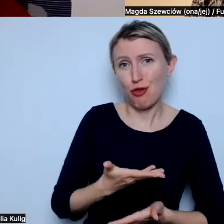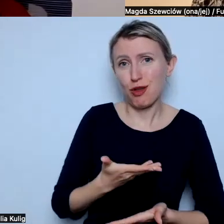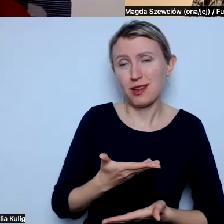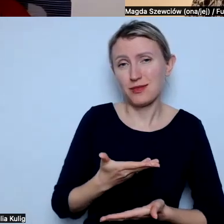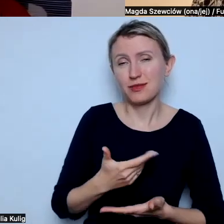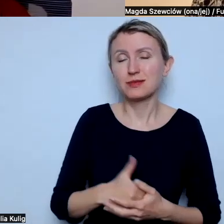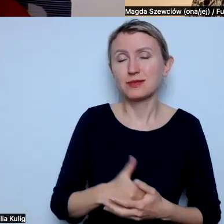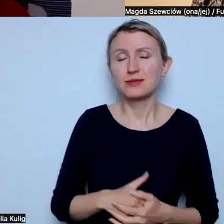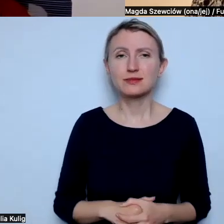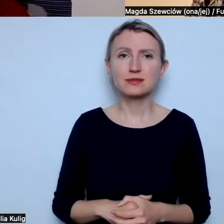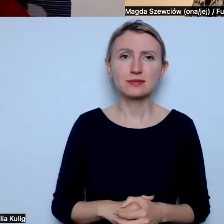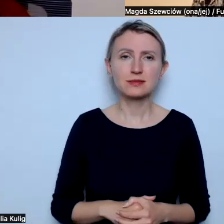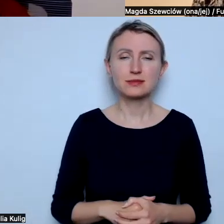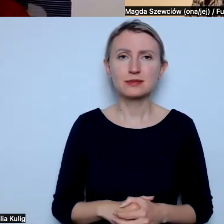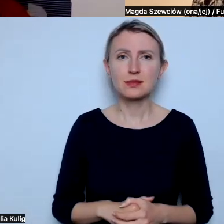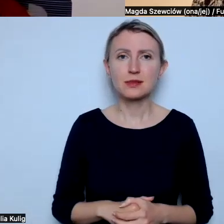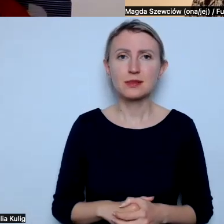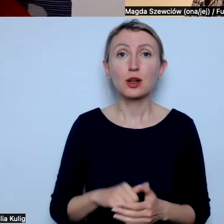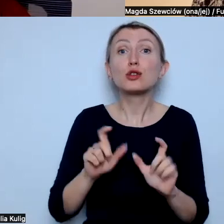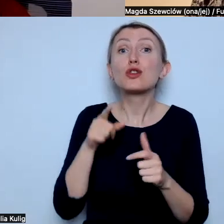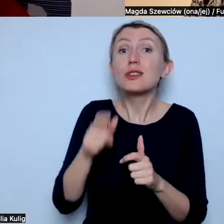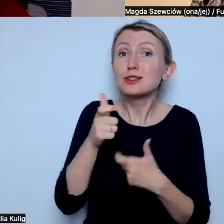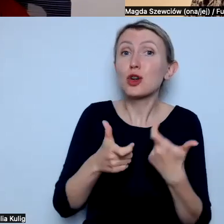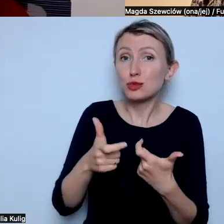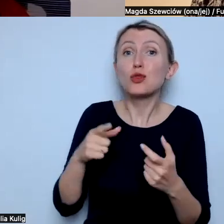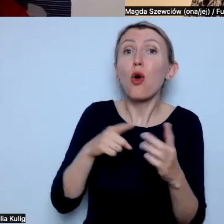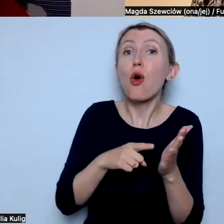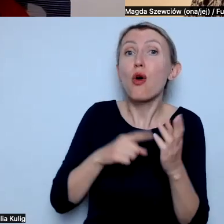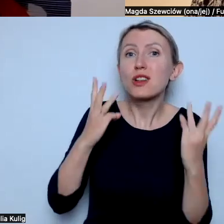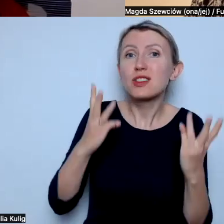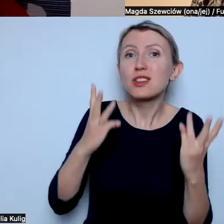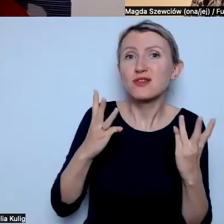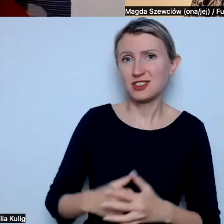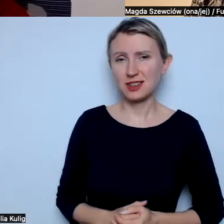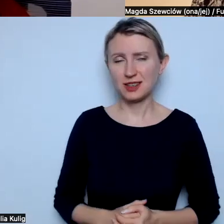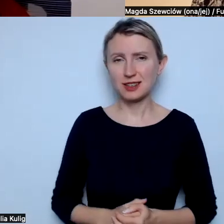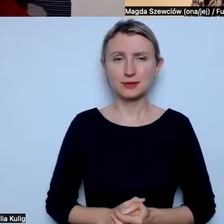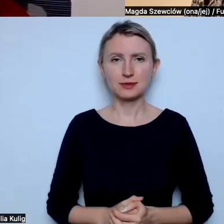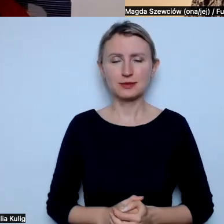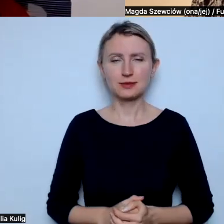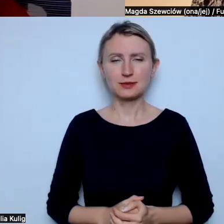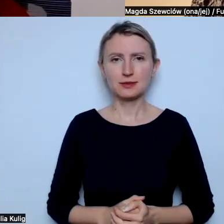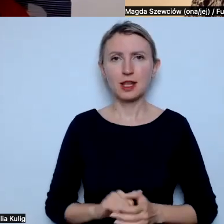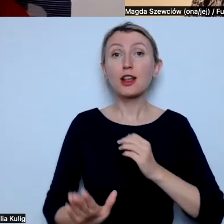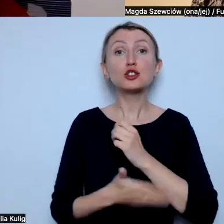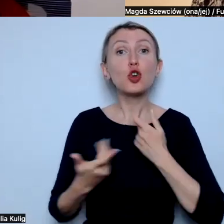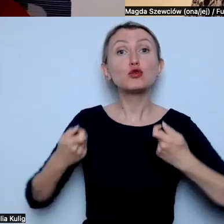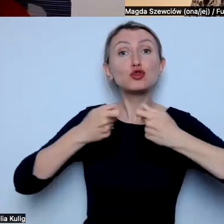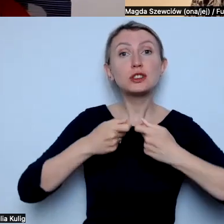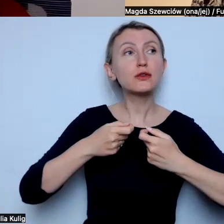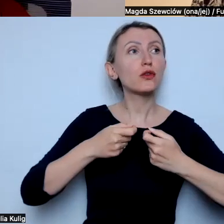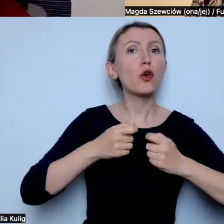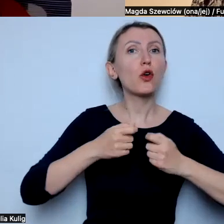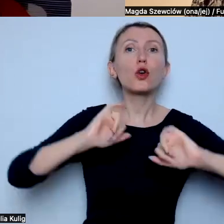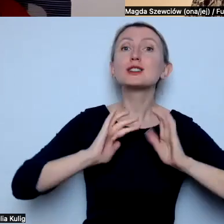Więc to, co ty zrobisz, jest super istotne. I jeśli chodzi o sojusznictwo, jak rozmawiać z dzieciakami,